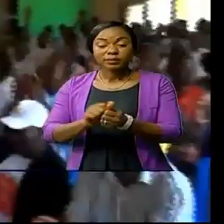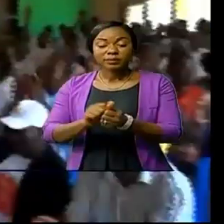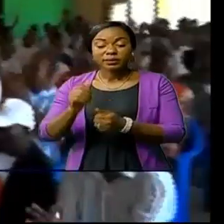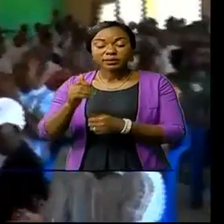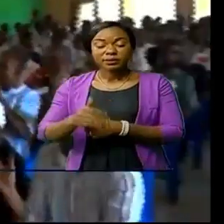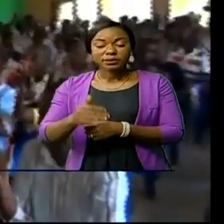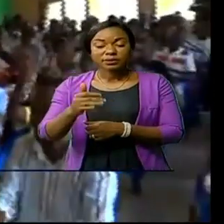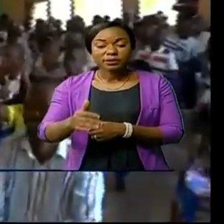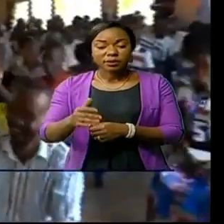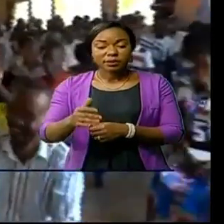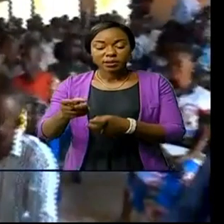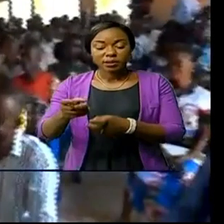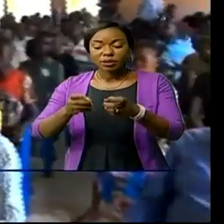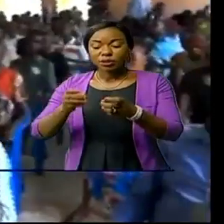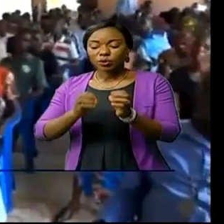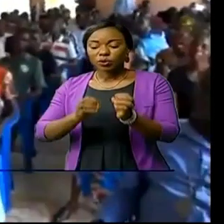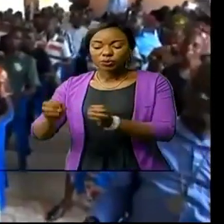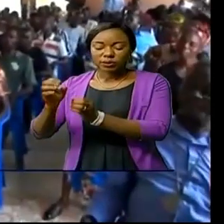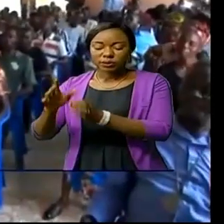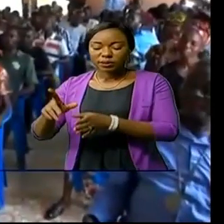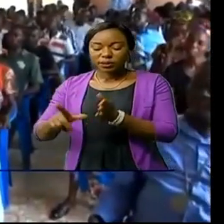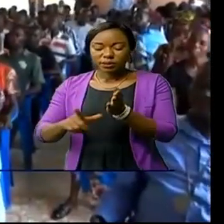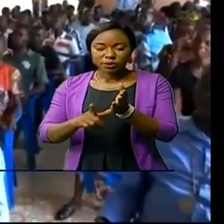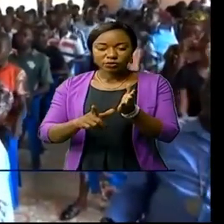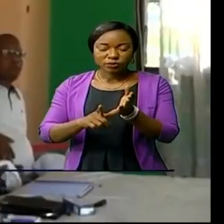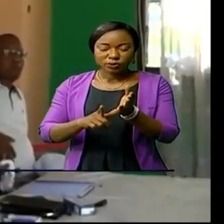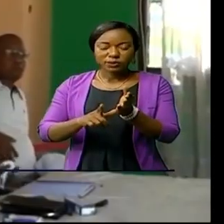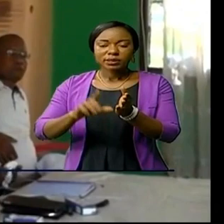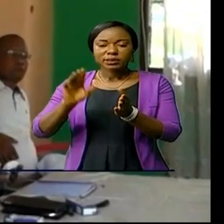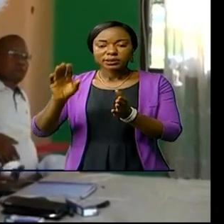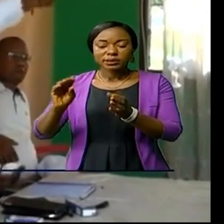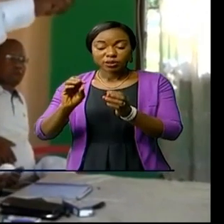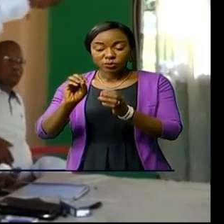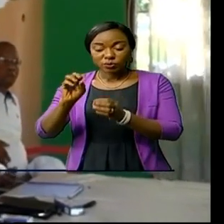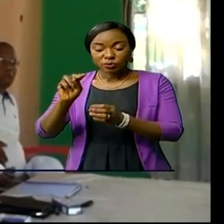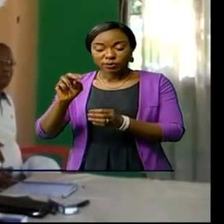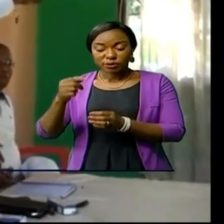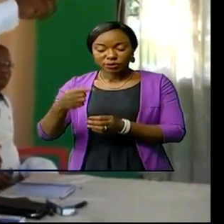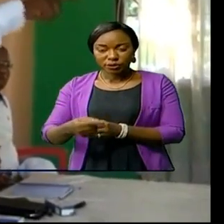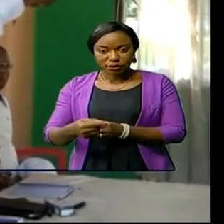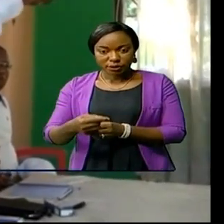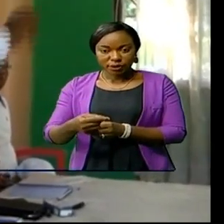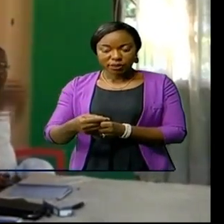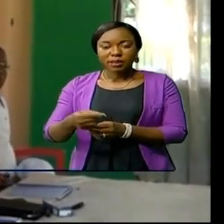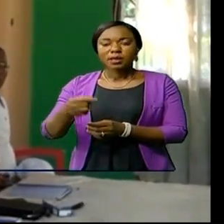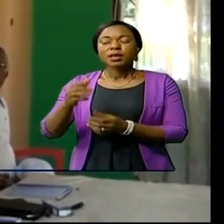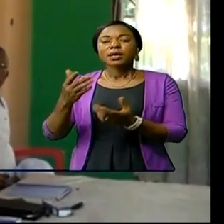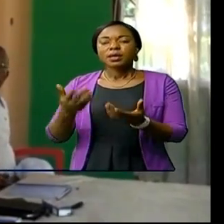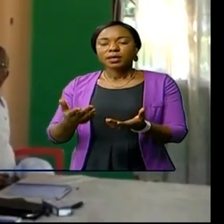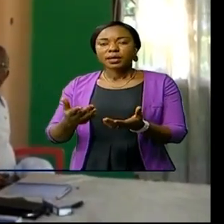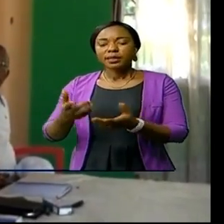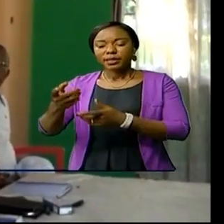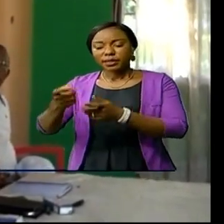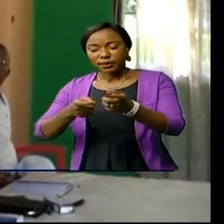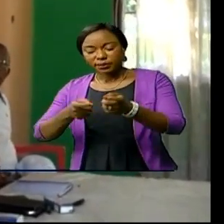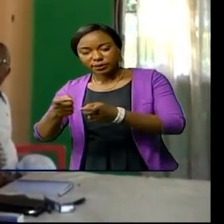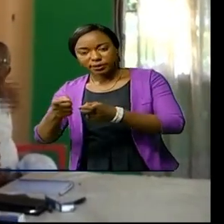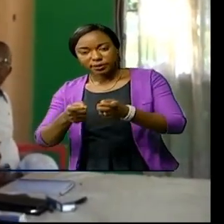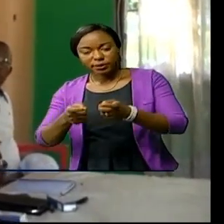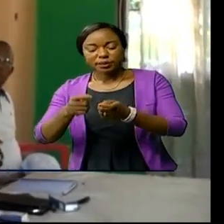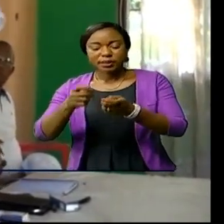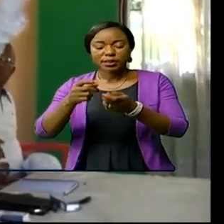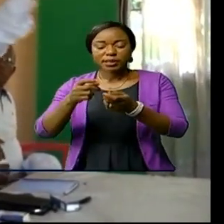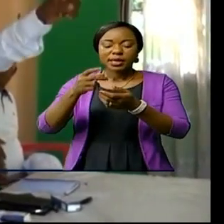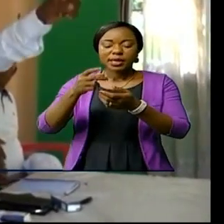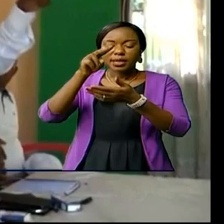du coordonnateur national adjoint de cette structure, M. Stani Botolo, qui a procédé à la lecture